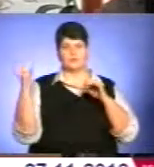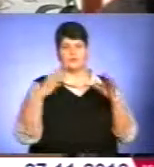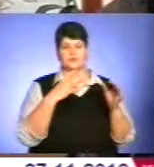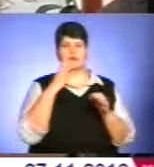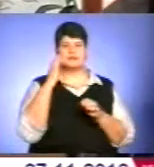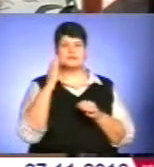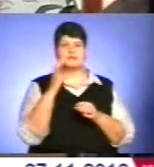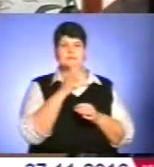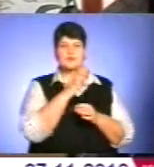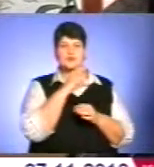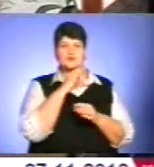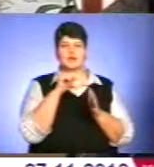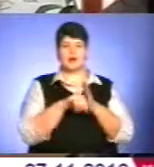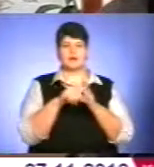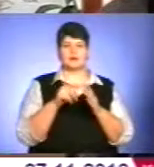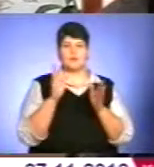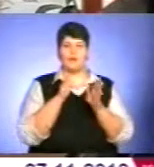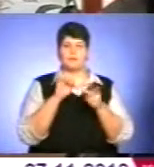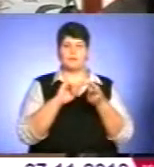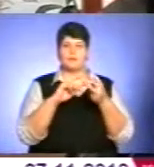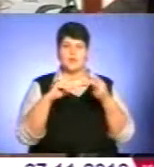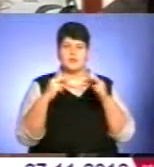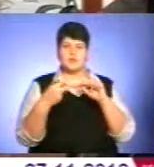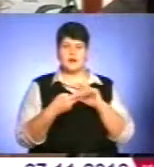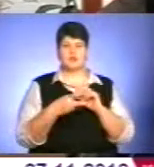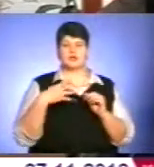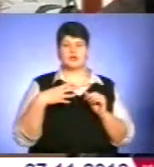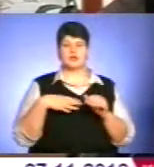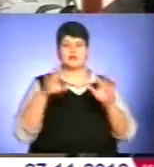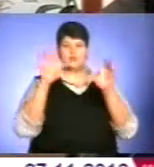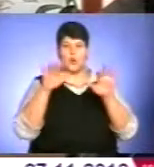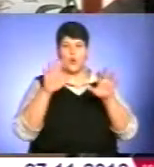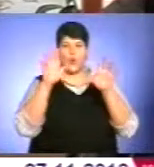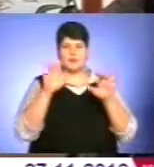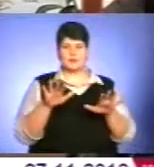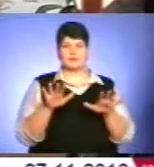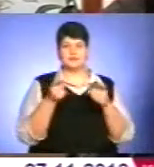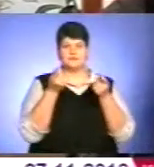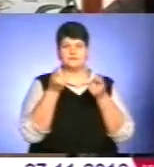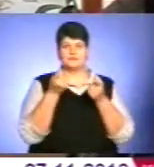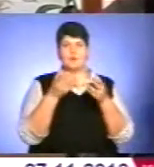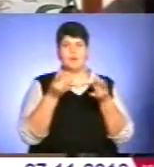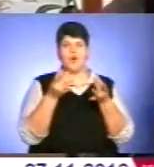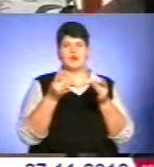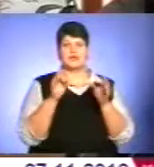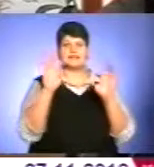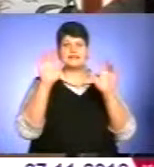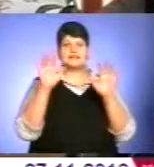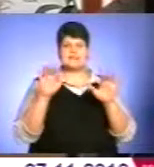Тому характер погоди зміняться. Очікується невеликі опади, переважно у вигляді мокрого снігу,